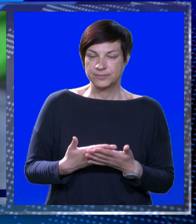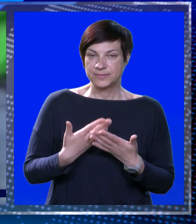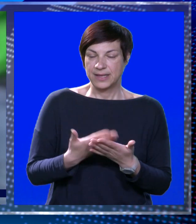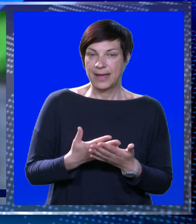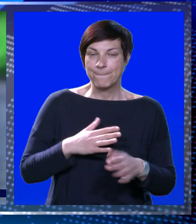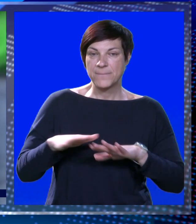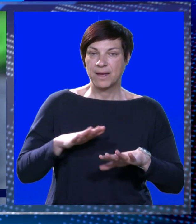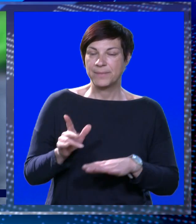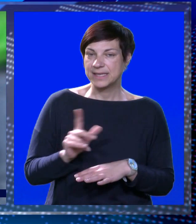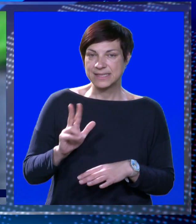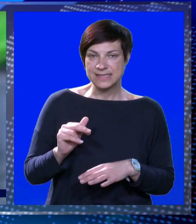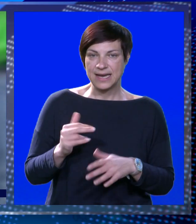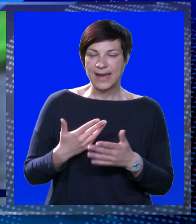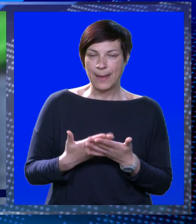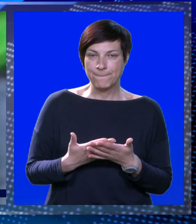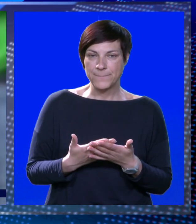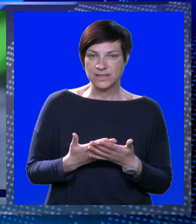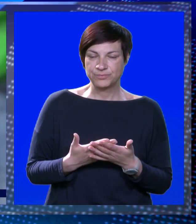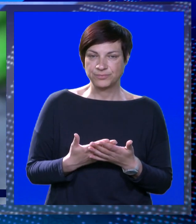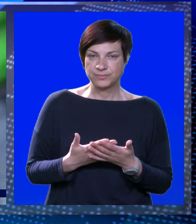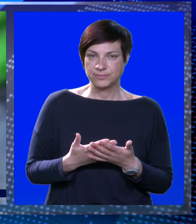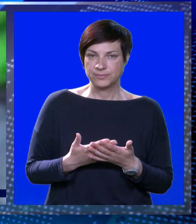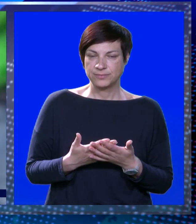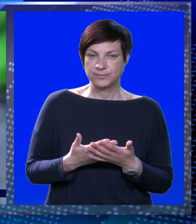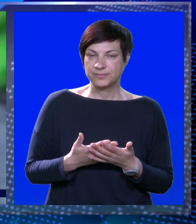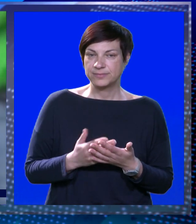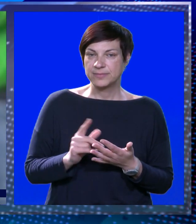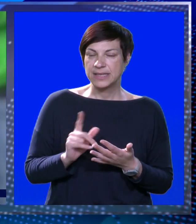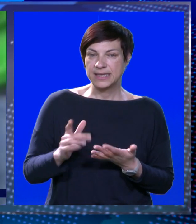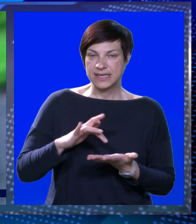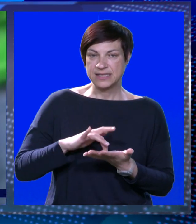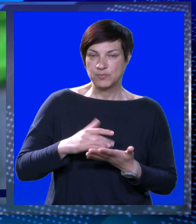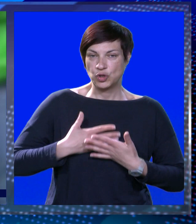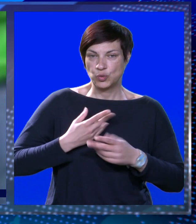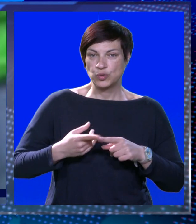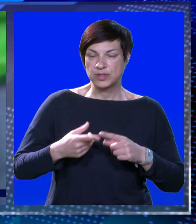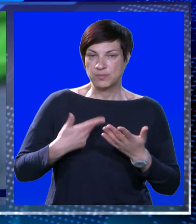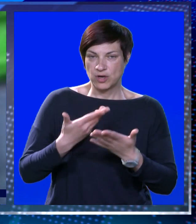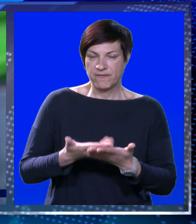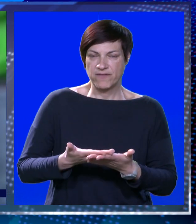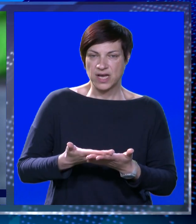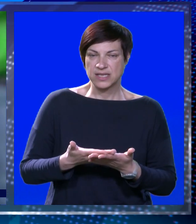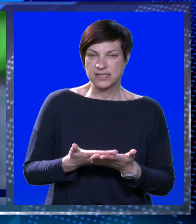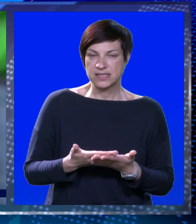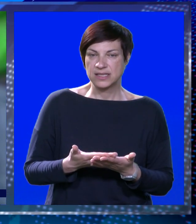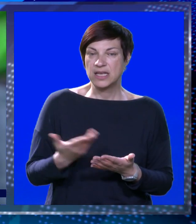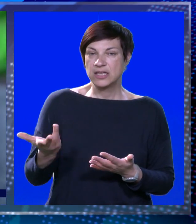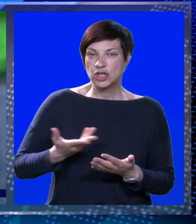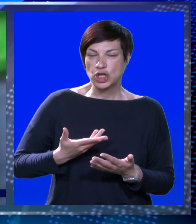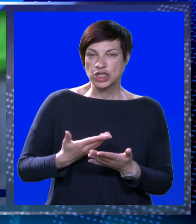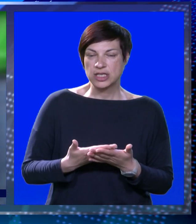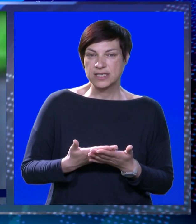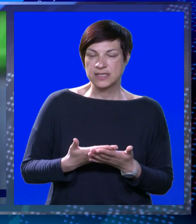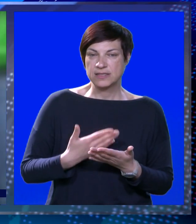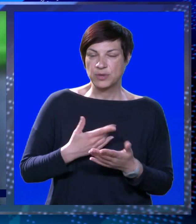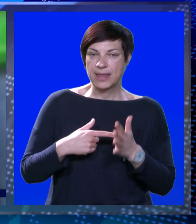E pa ministre nema. I nismo tu radi vas. Došli